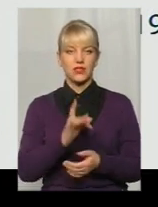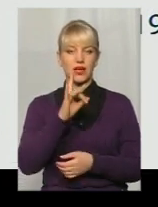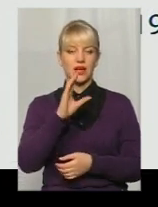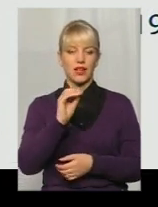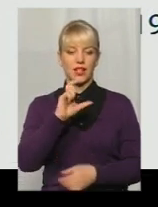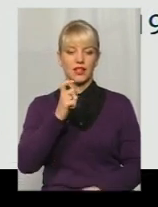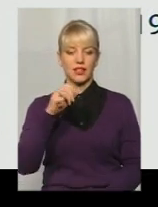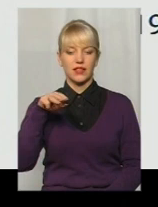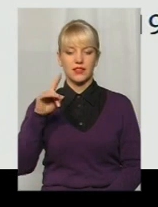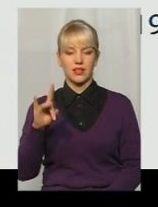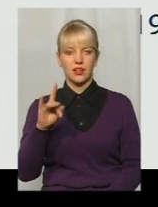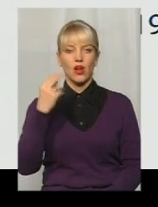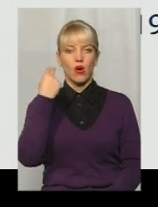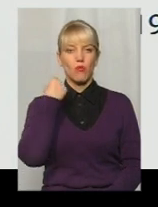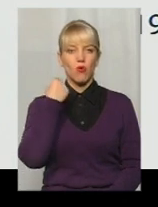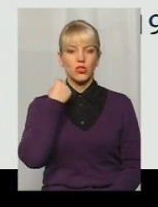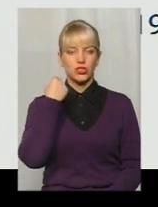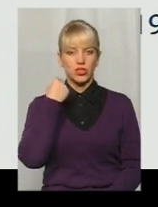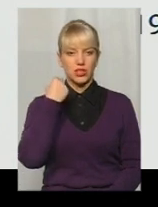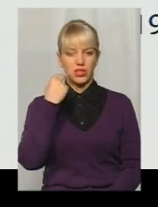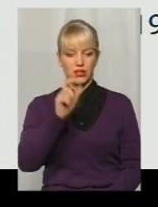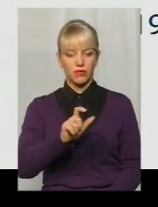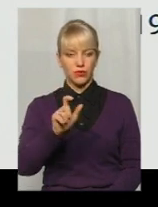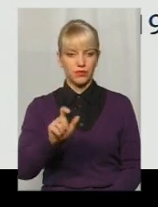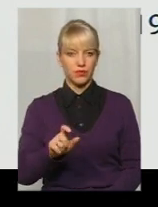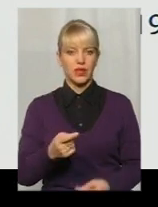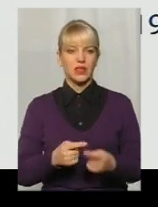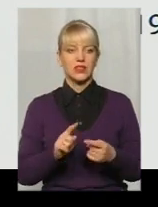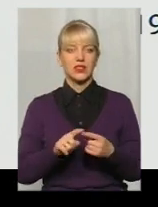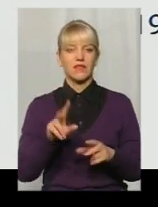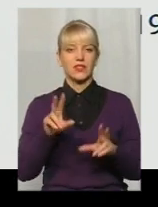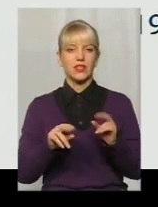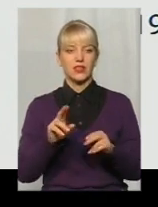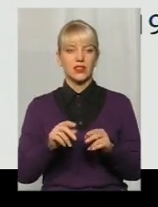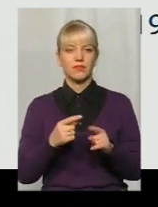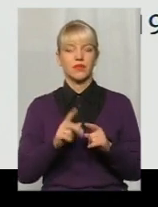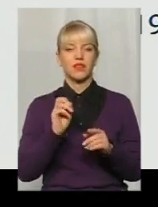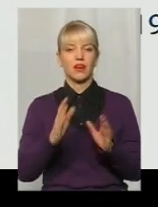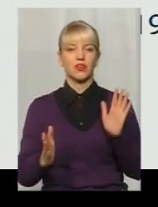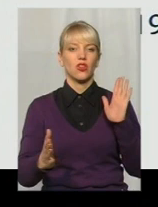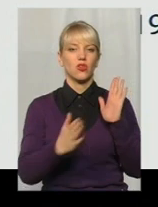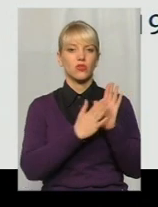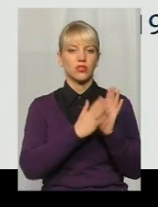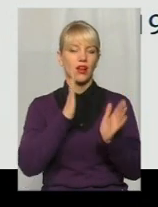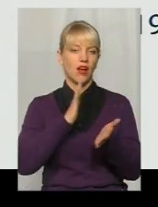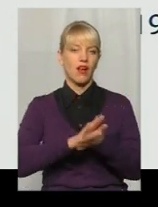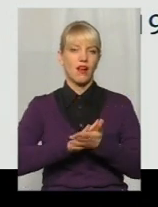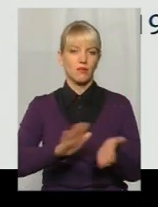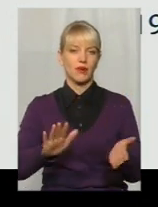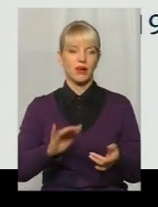боржників. Ось так, ми ще по-іншому називаємо це дошка ганьби. І